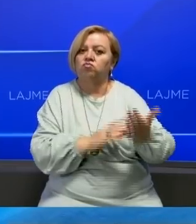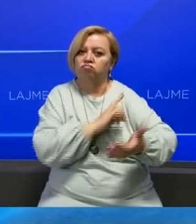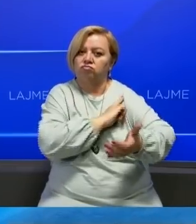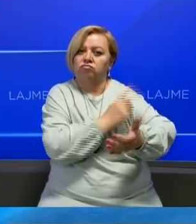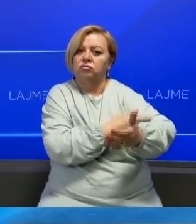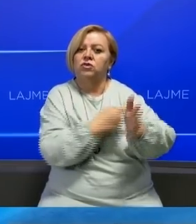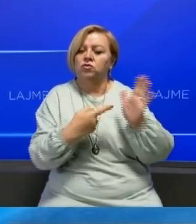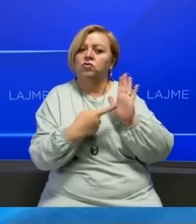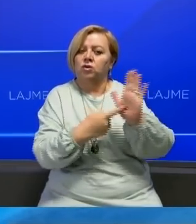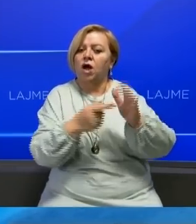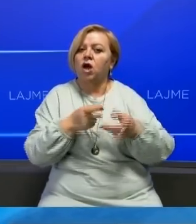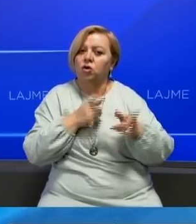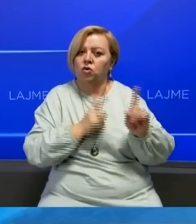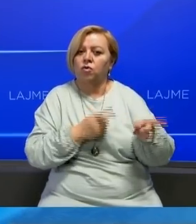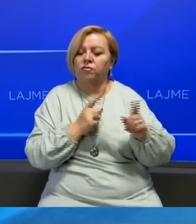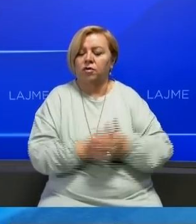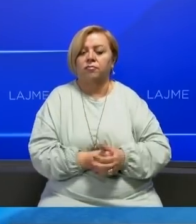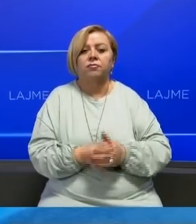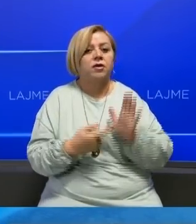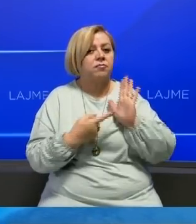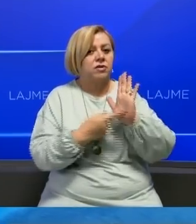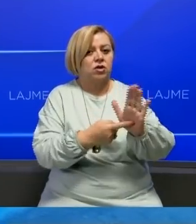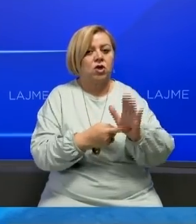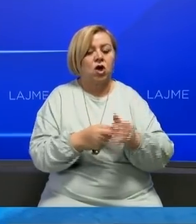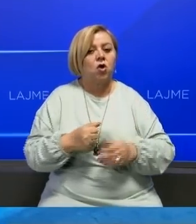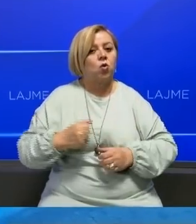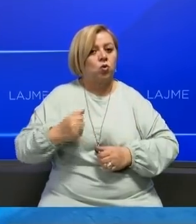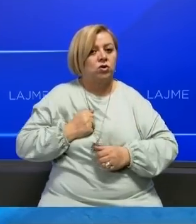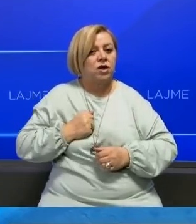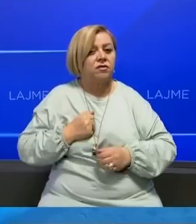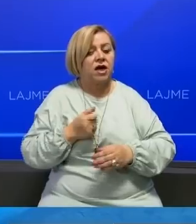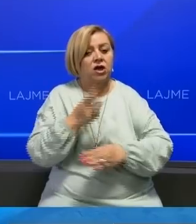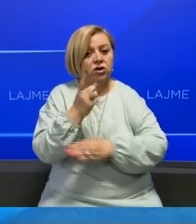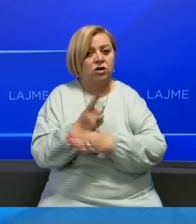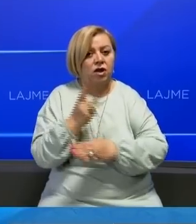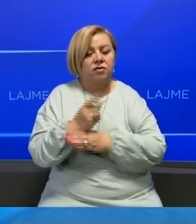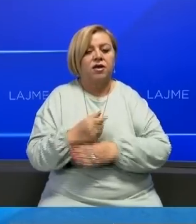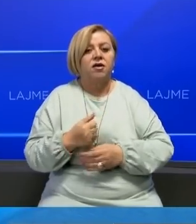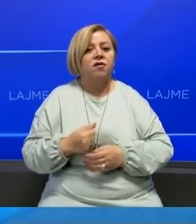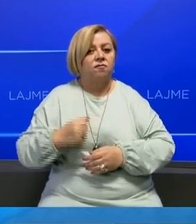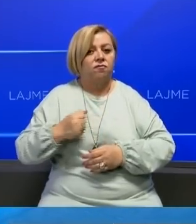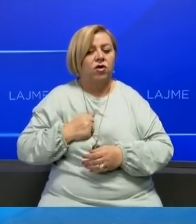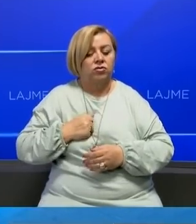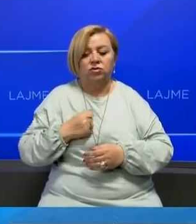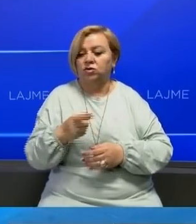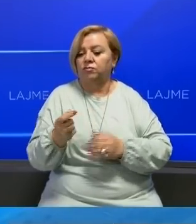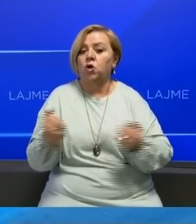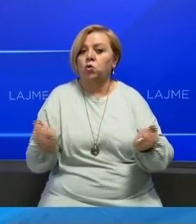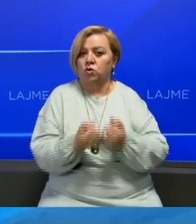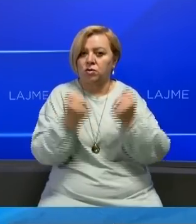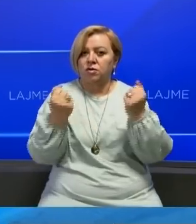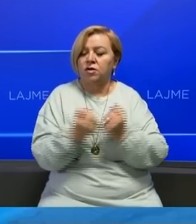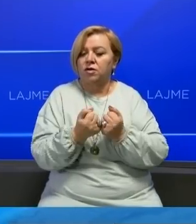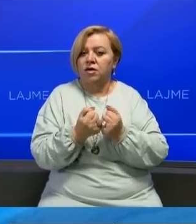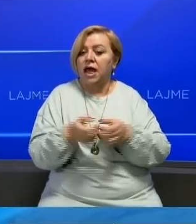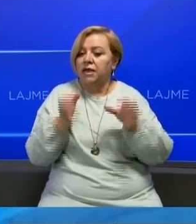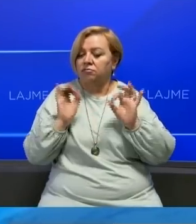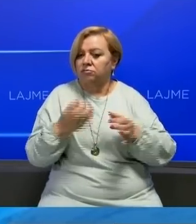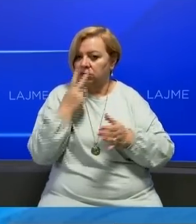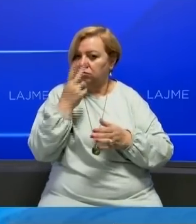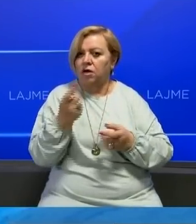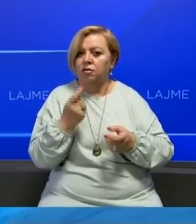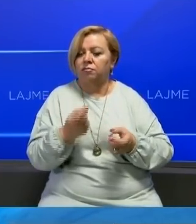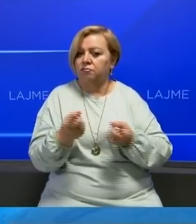Në posimin e kësaj të fundit prezentohen ushtarët, tankët dhe focat armatosura Serbe. Kë ushtrim nga ekspertët e siguris, shiet si